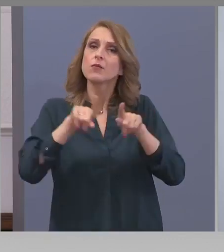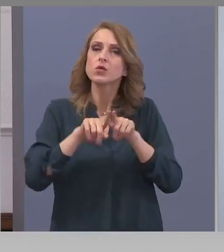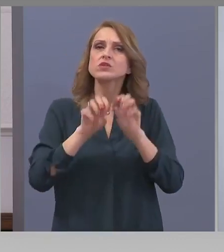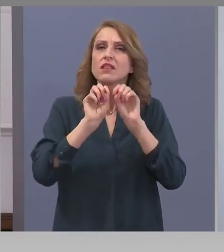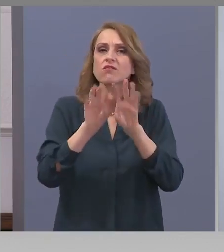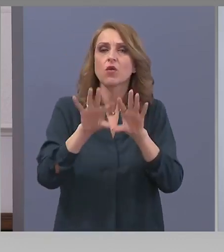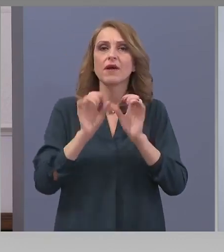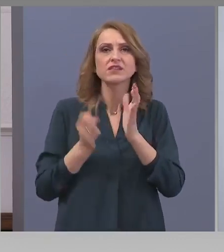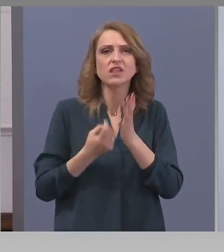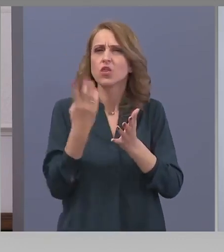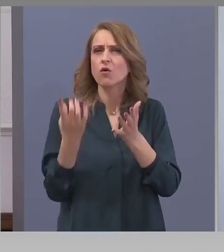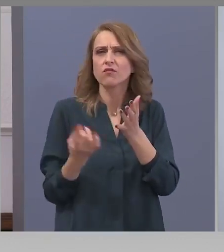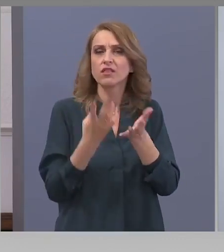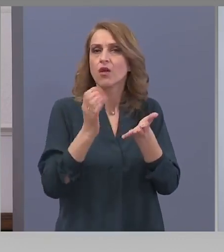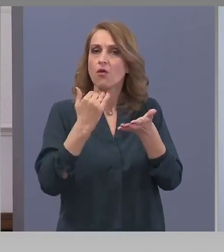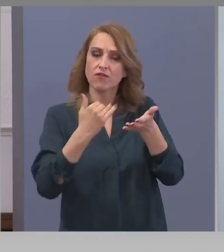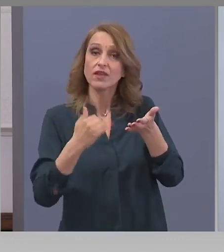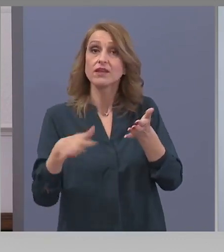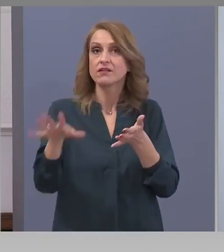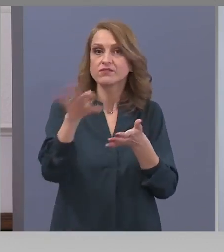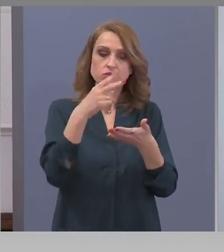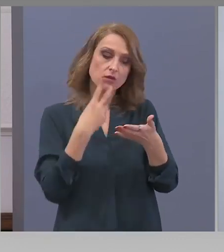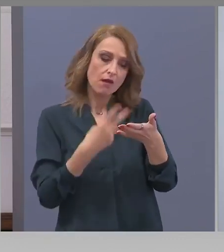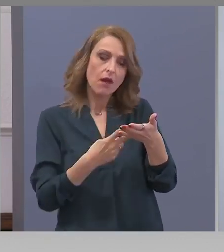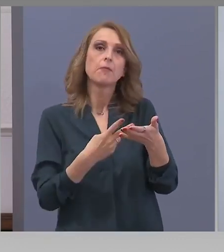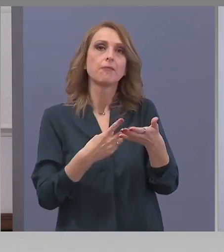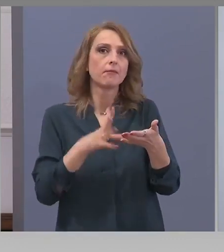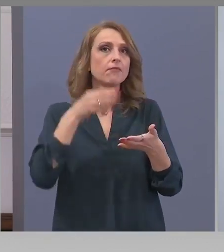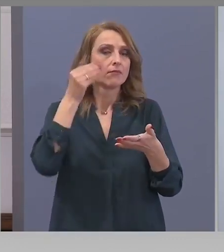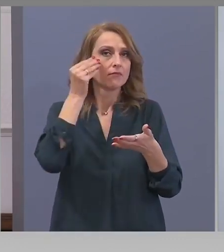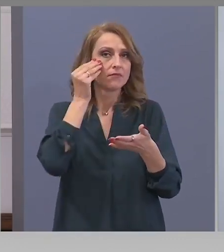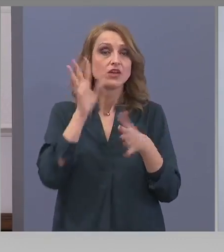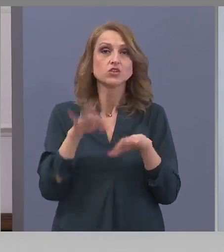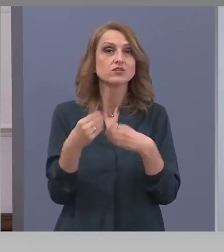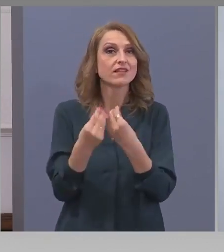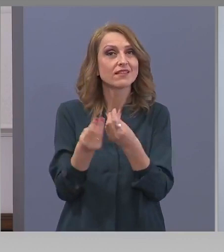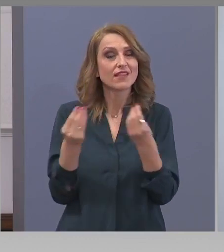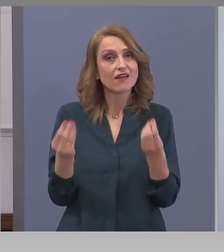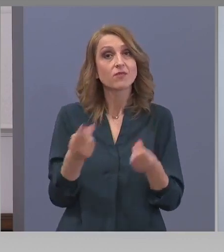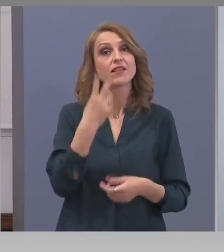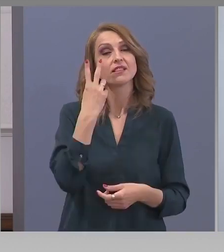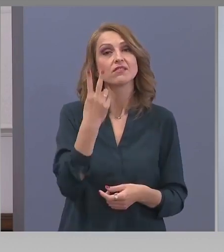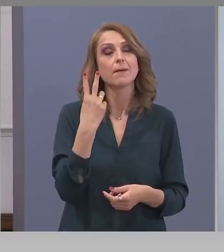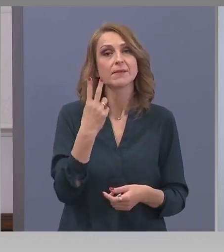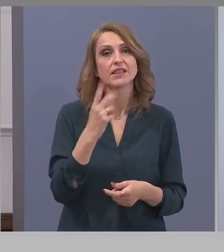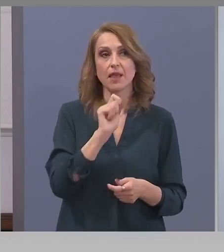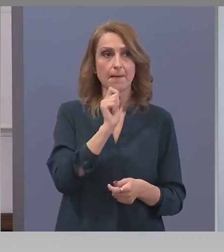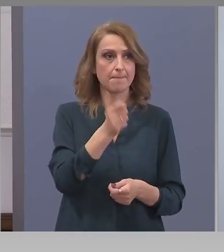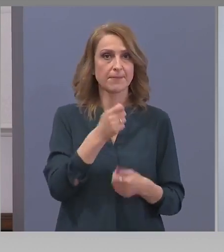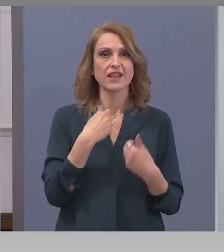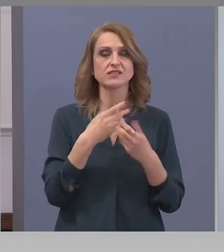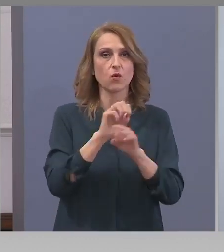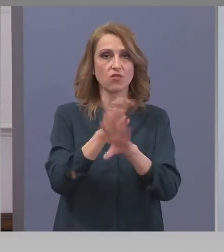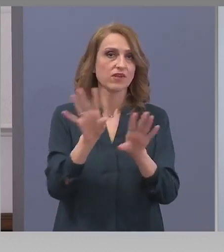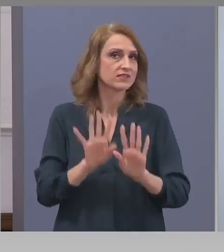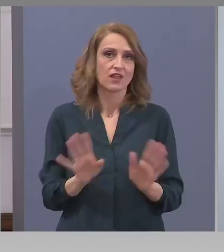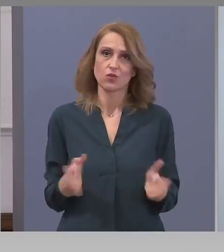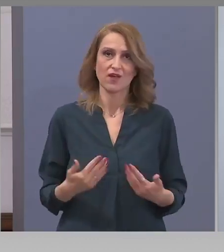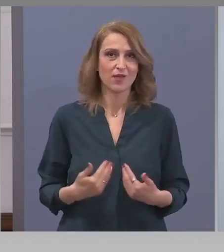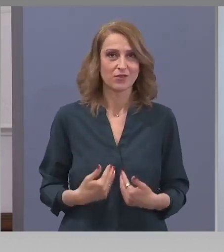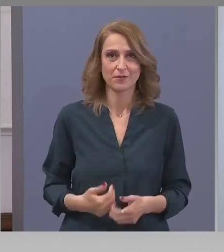за да бъде достъпна за всички. Както казах вече, ще даваме две пресконференции седмично. Това е от мен.